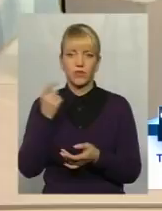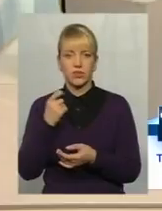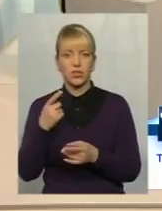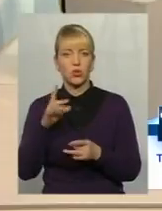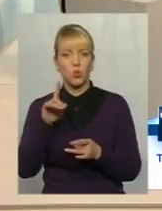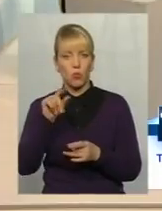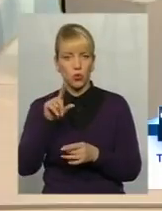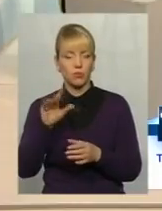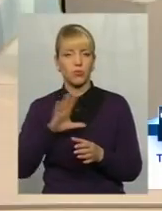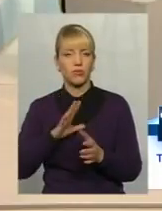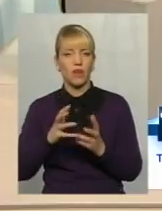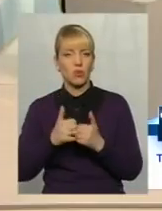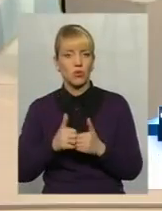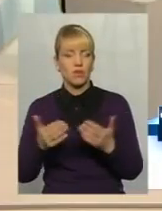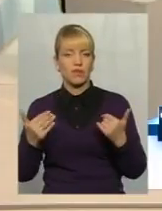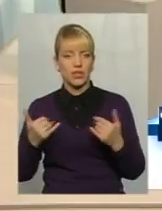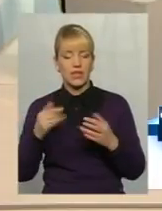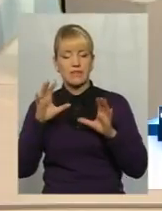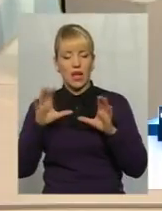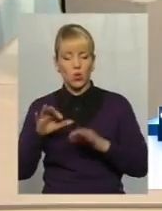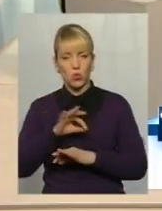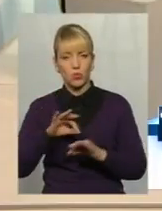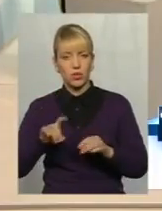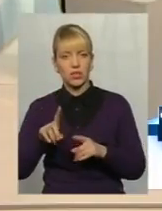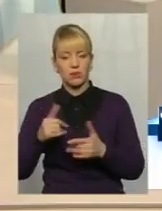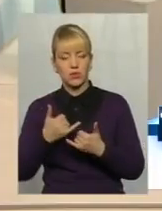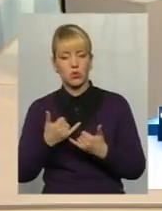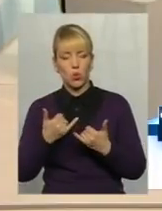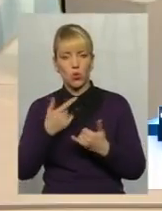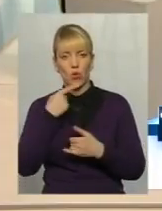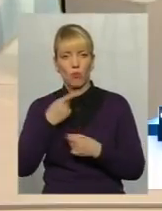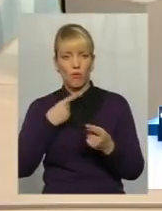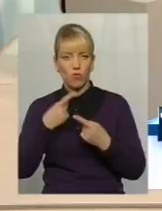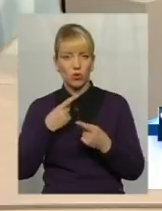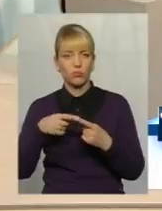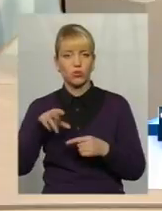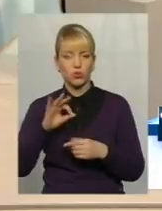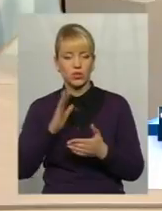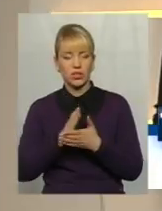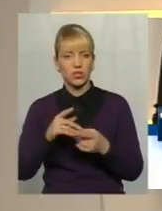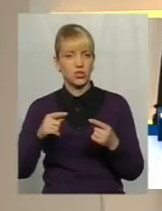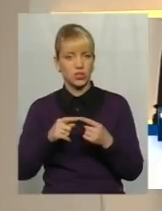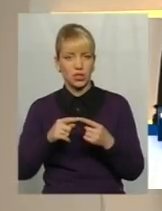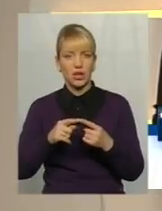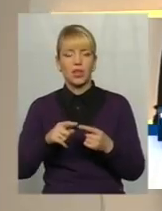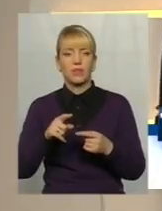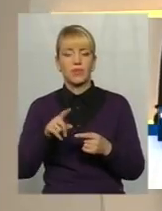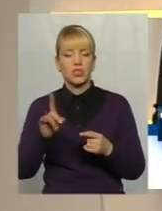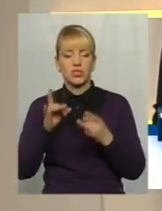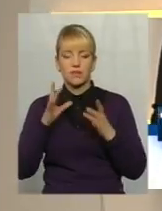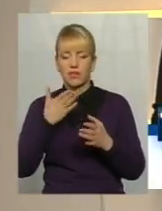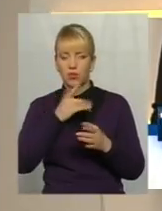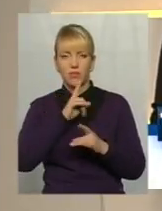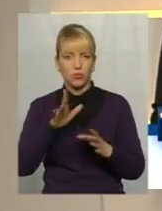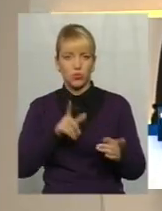вихідний. То у законопроекті, який ми сьогодні обговорюємо, там є чітка позиція, що свята тепер не переноситься, окрім